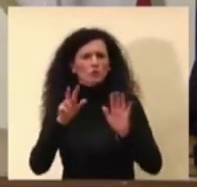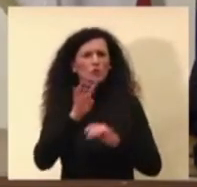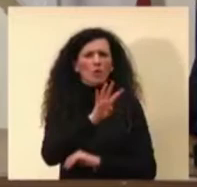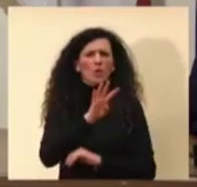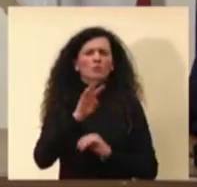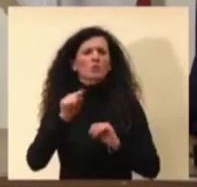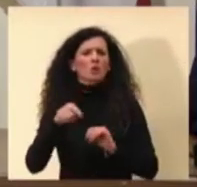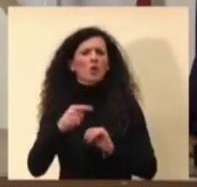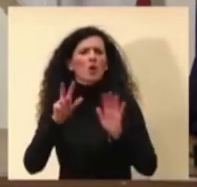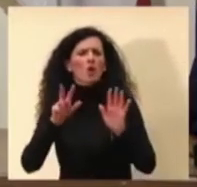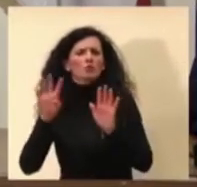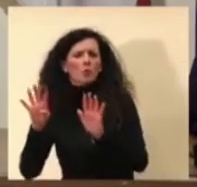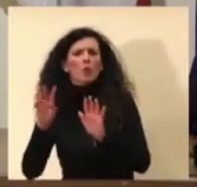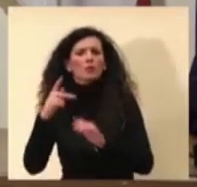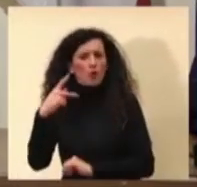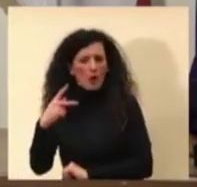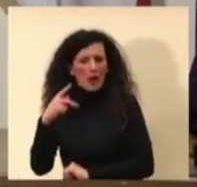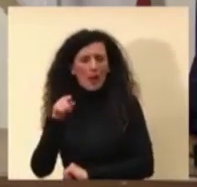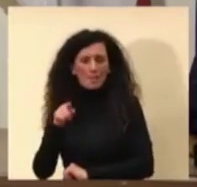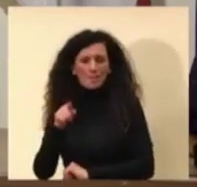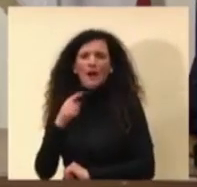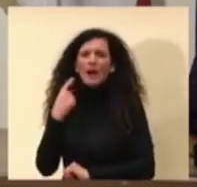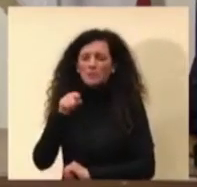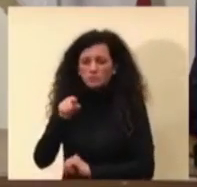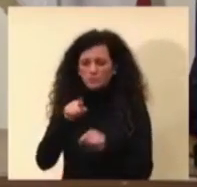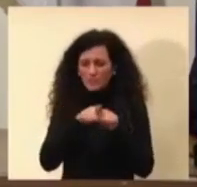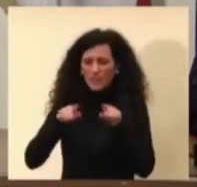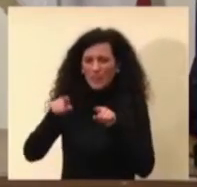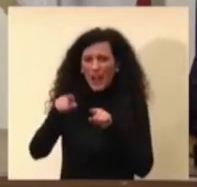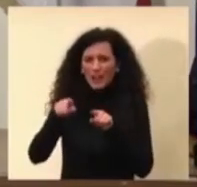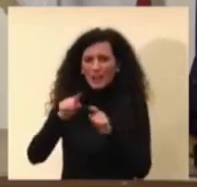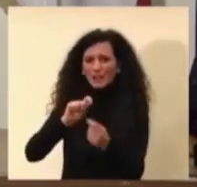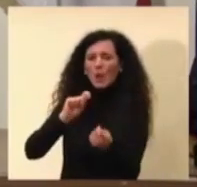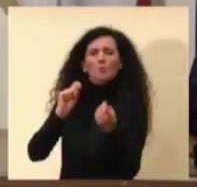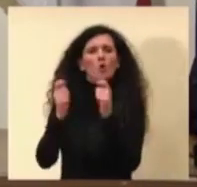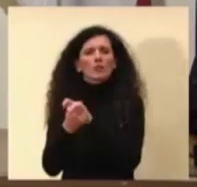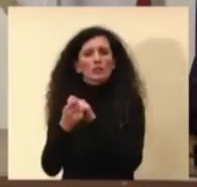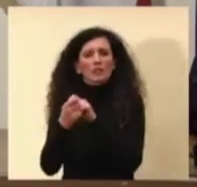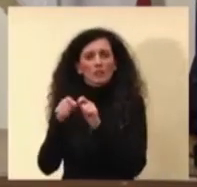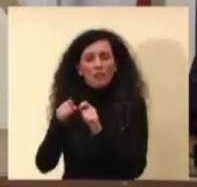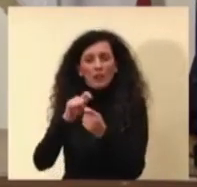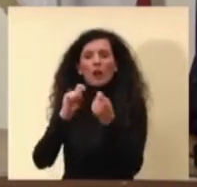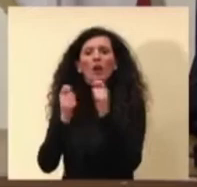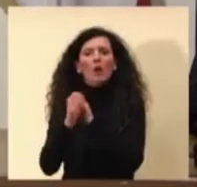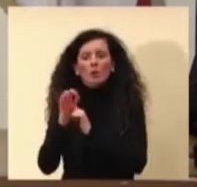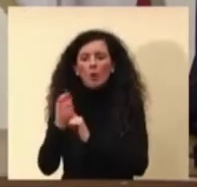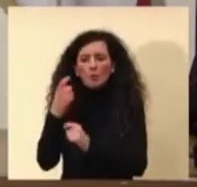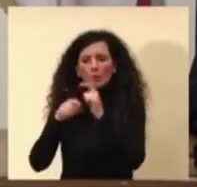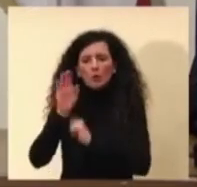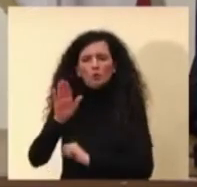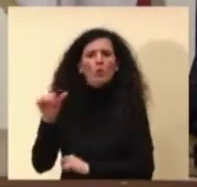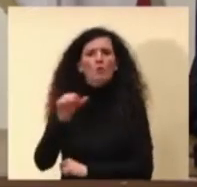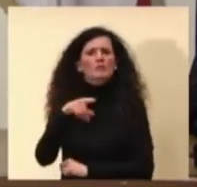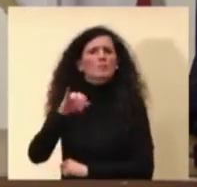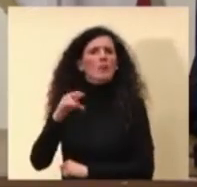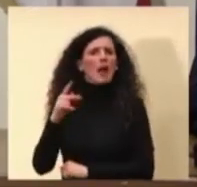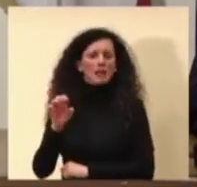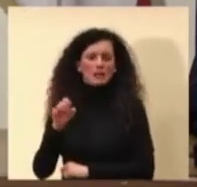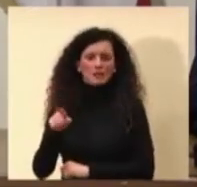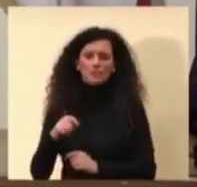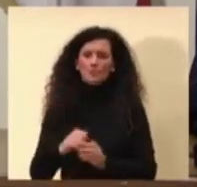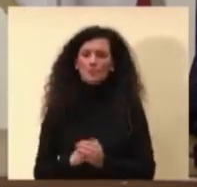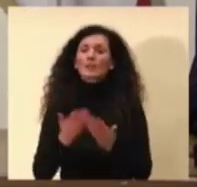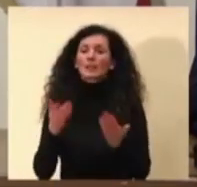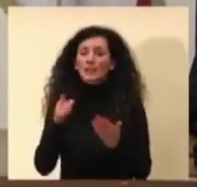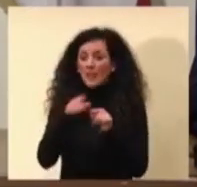in qualche modo modifica la conformazione della proteine dello spike, e la